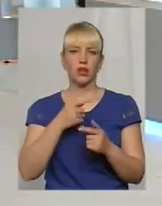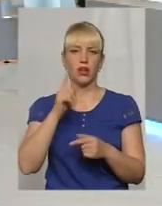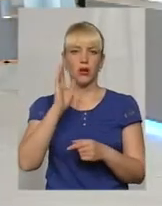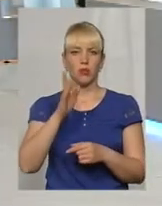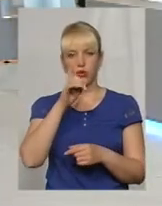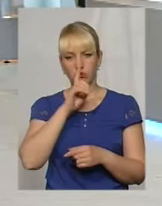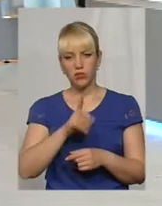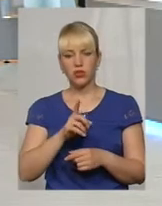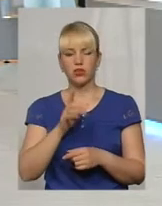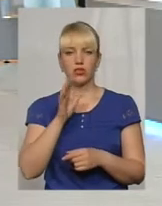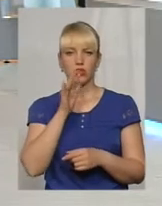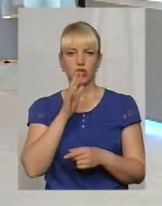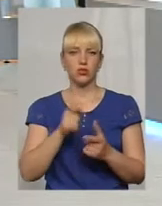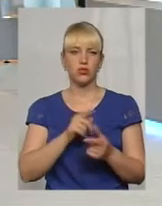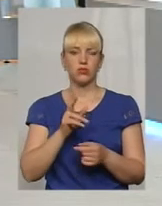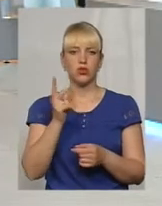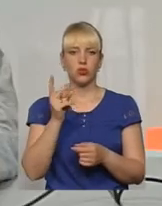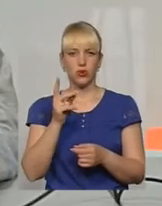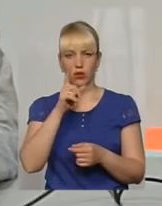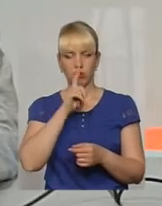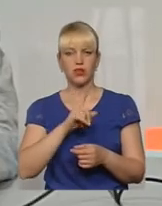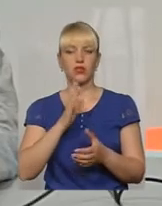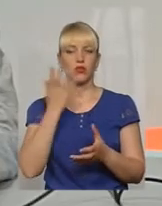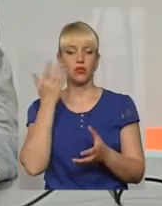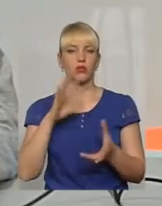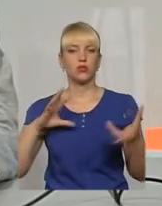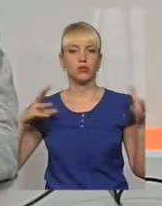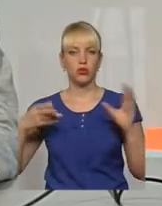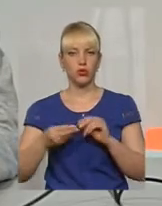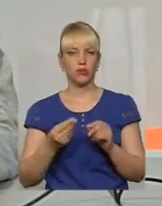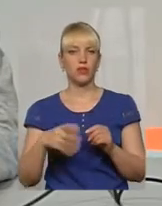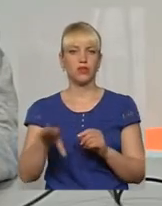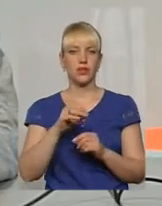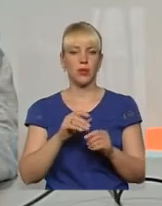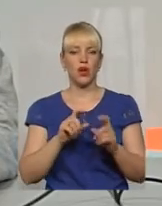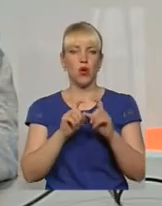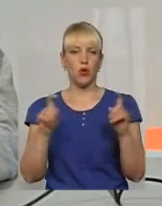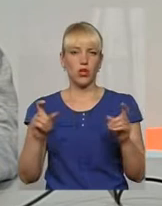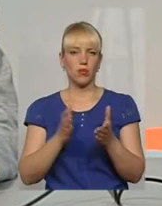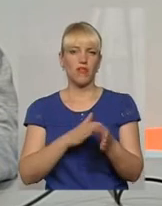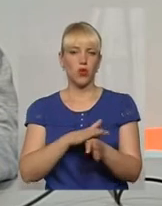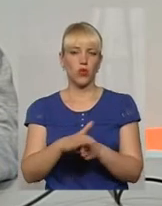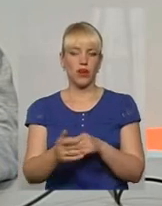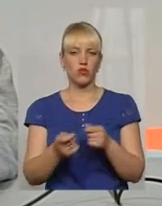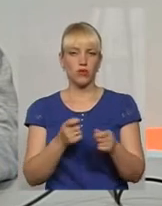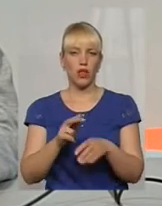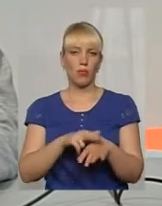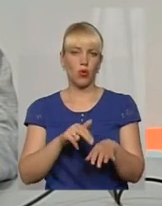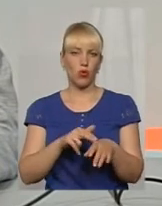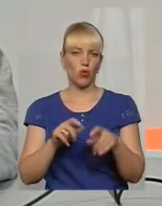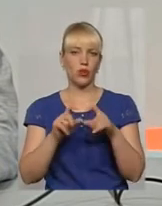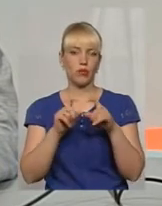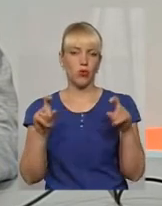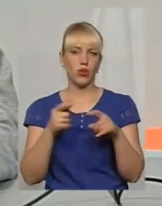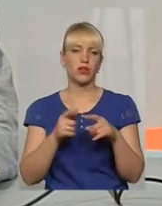другий, я думаю, що буде підведено підсумки всіма органами виконавчої влади і правоохоронними органами. Тобто, і вже на основі таких